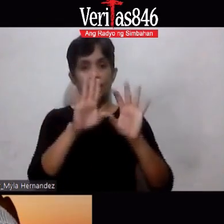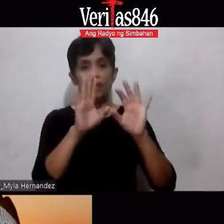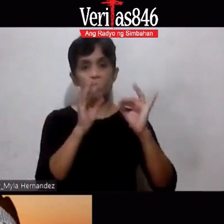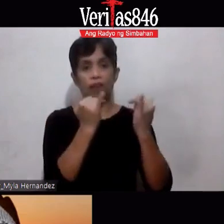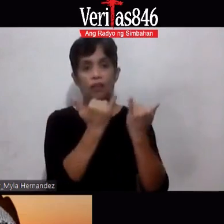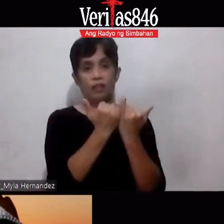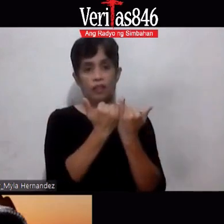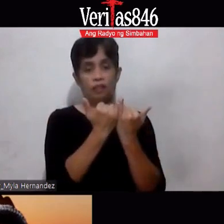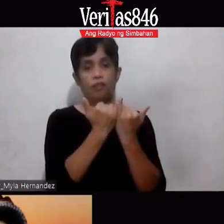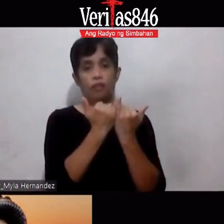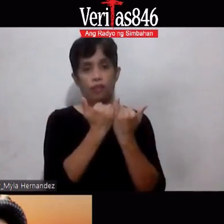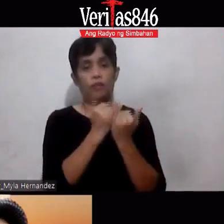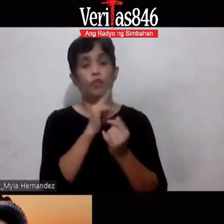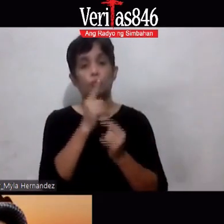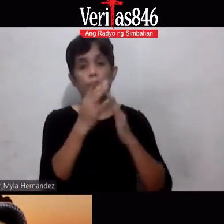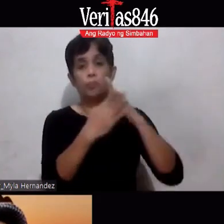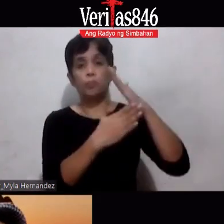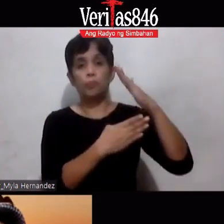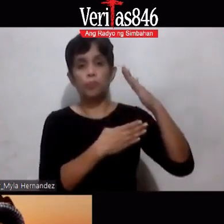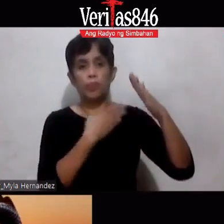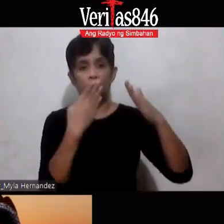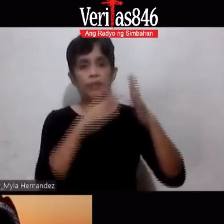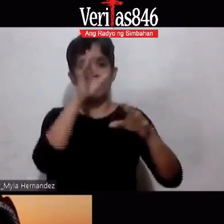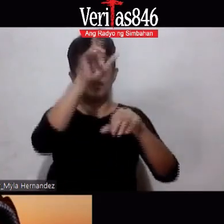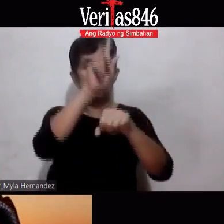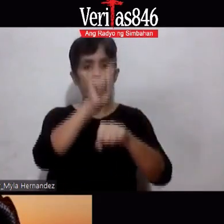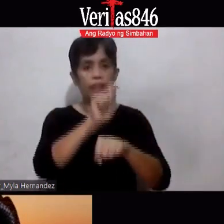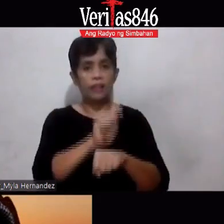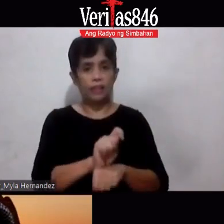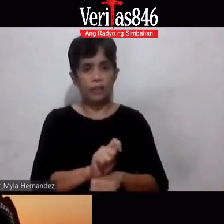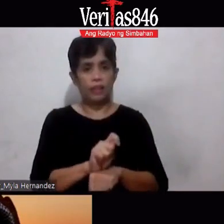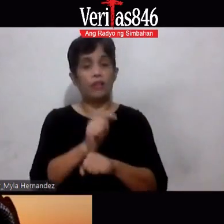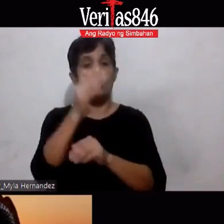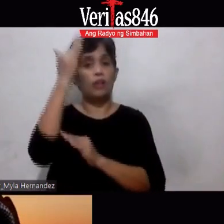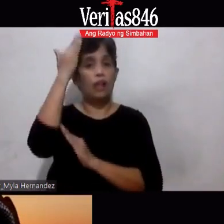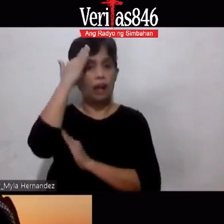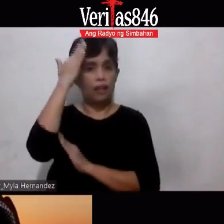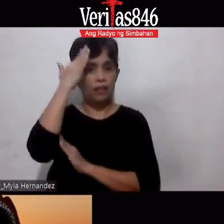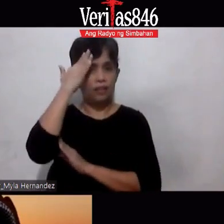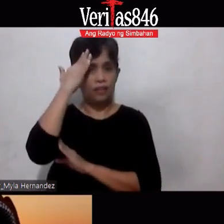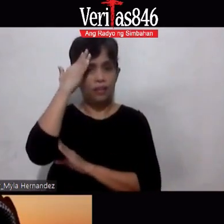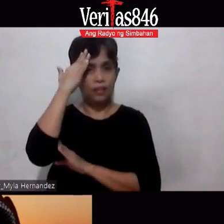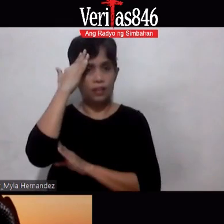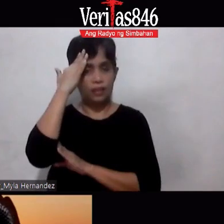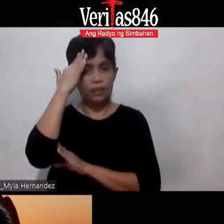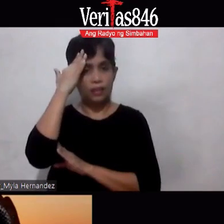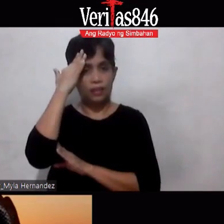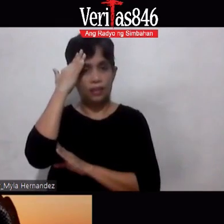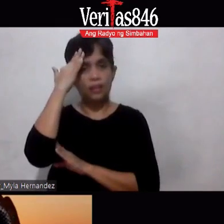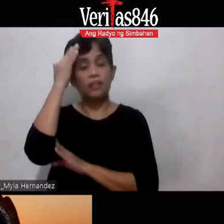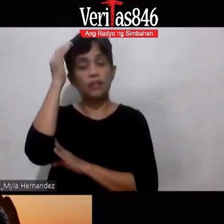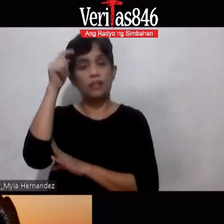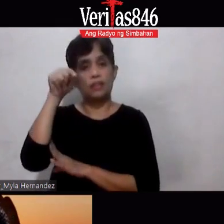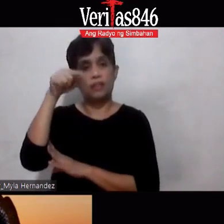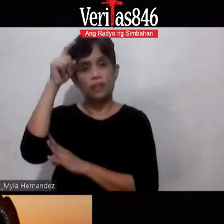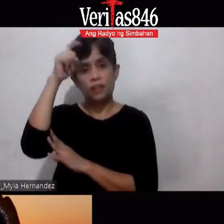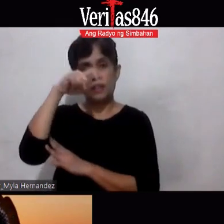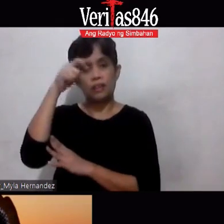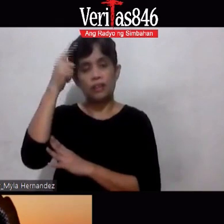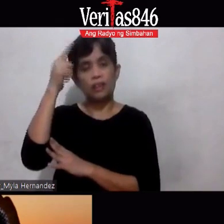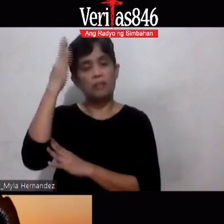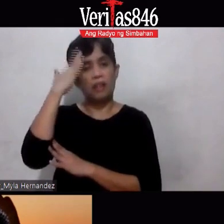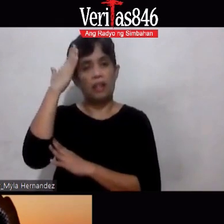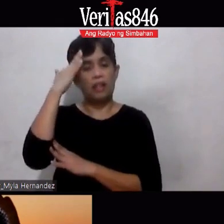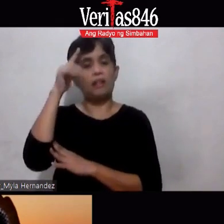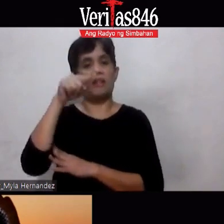Largely Based on Traditional Knowledge Okay Kaalaman Ugo sa mga Halaman